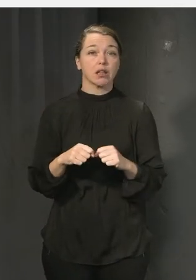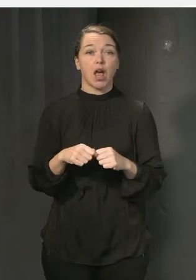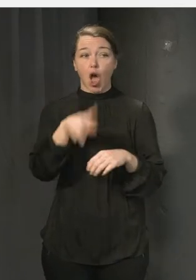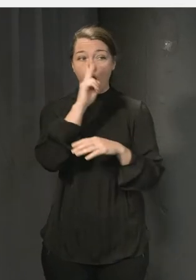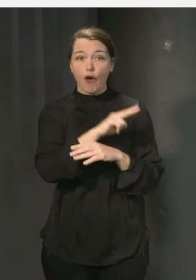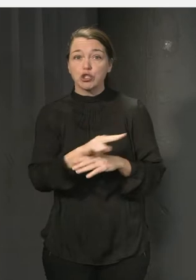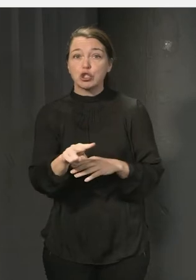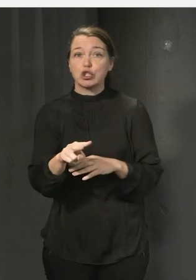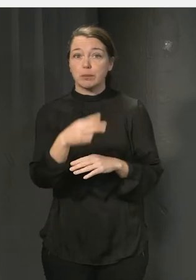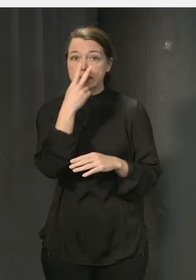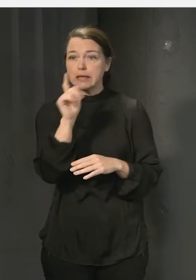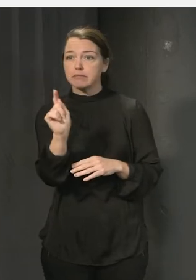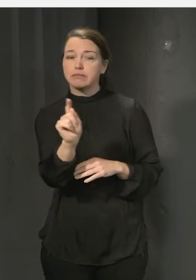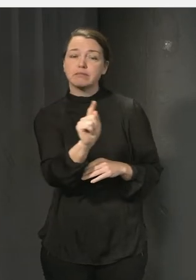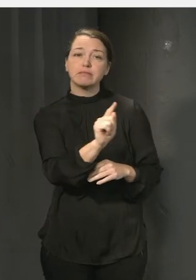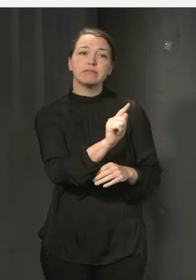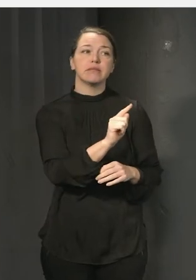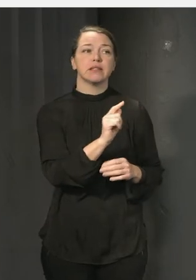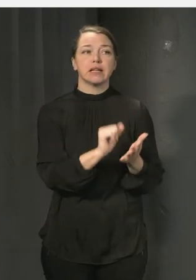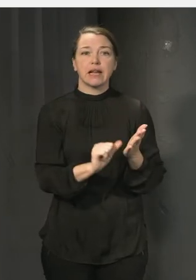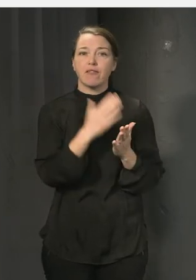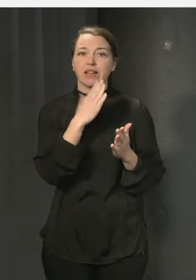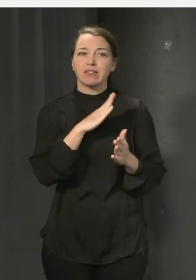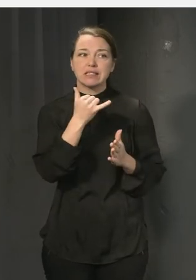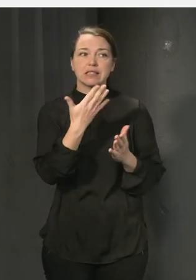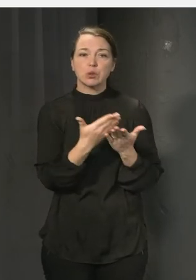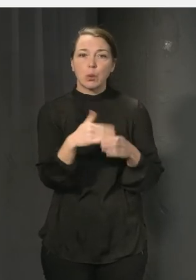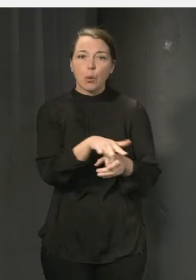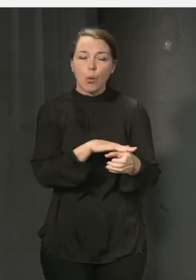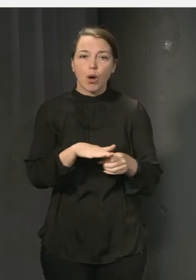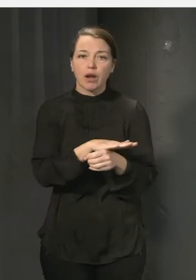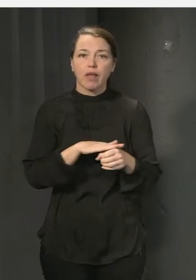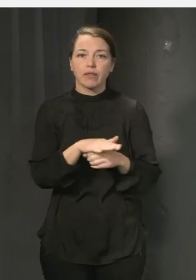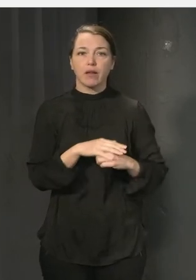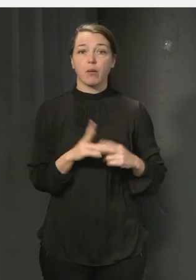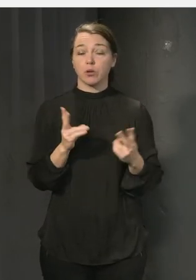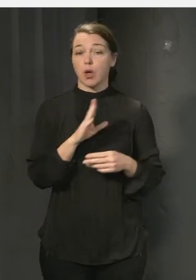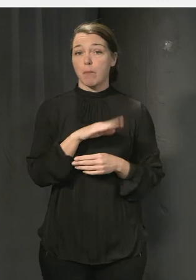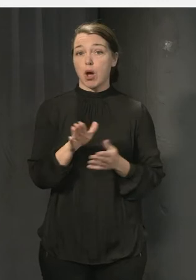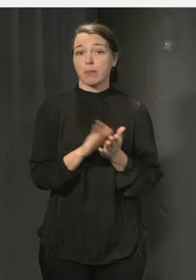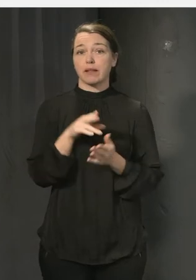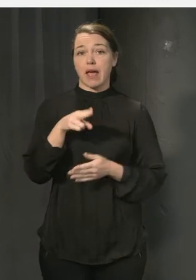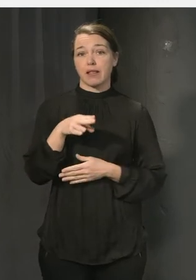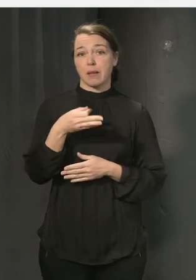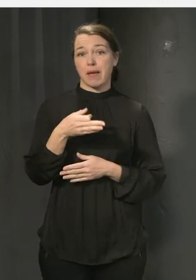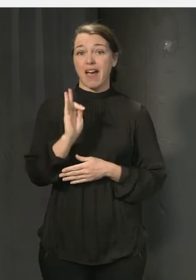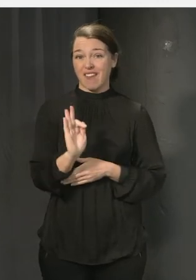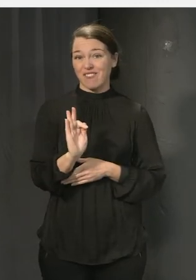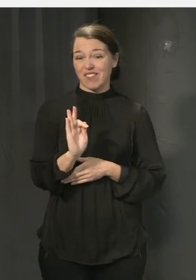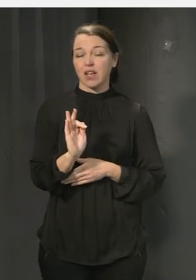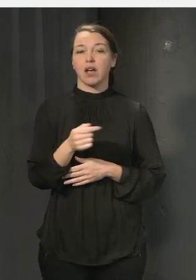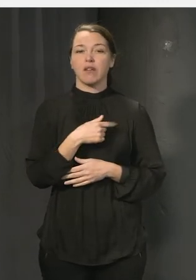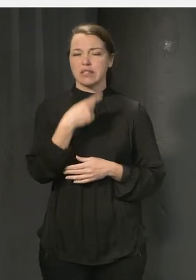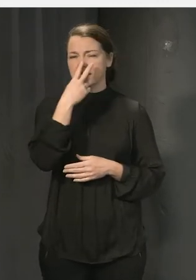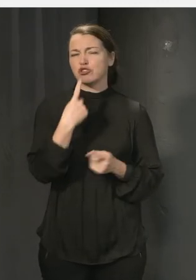olika elever. Och också till exempel barn med MPF som vi ser ju